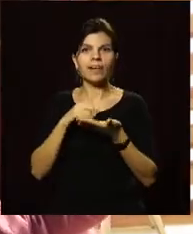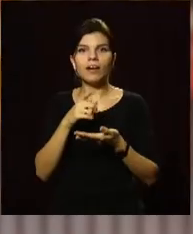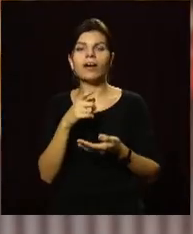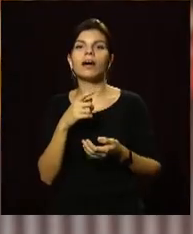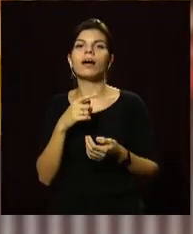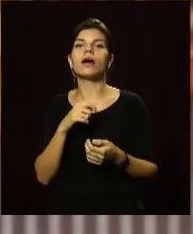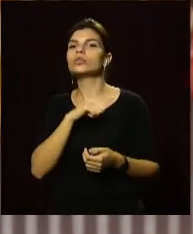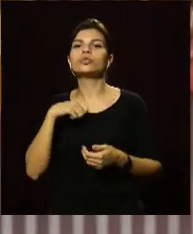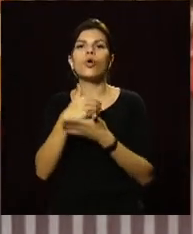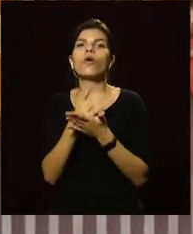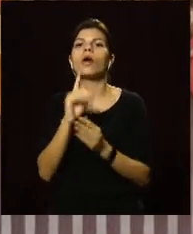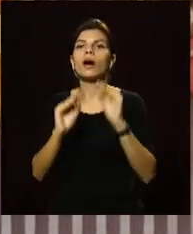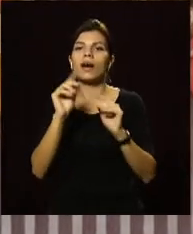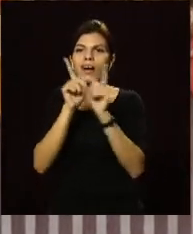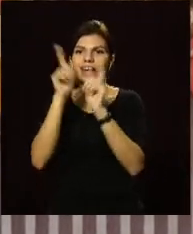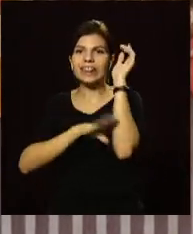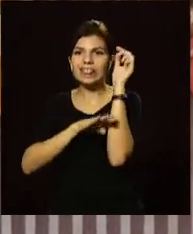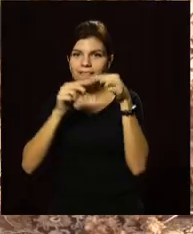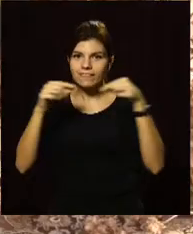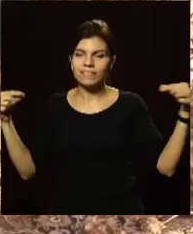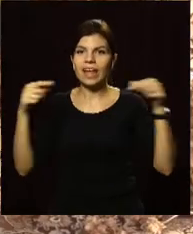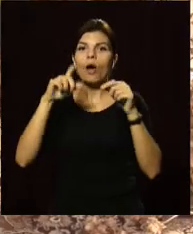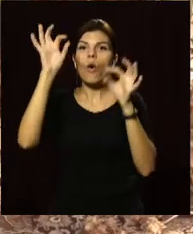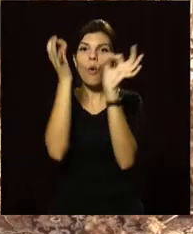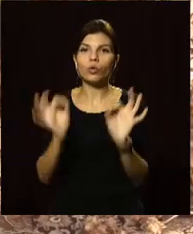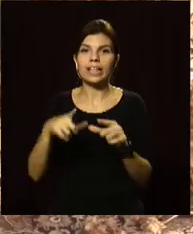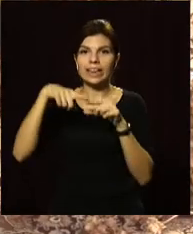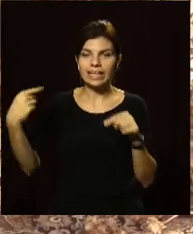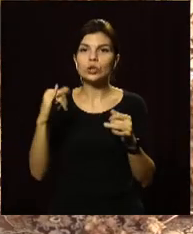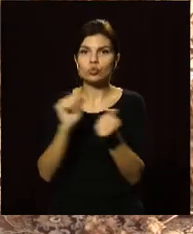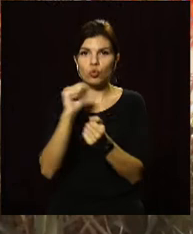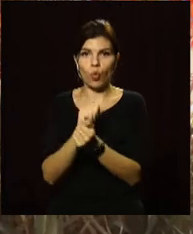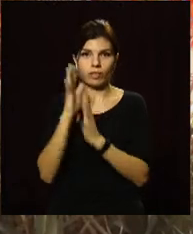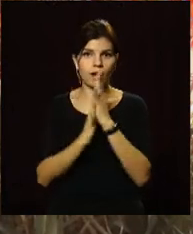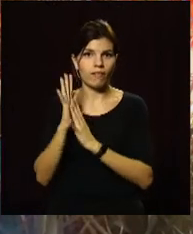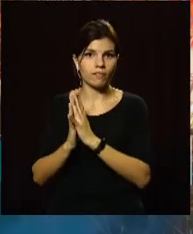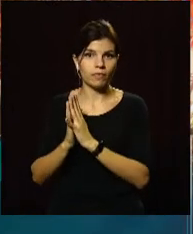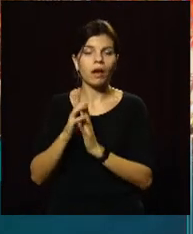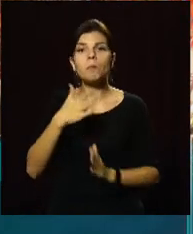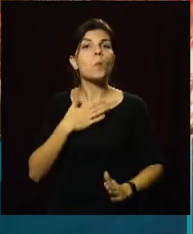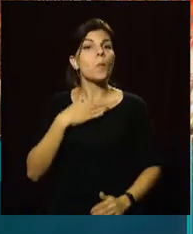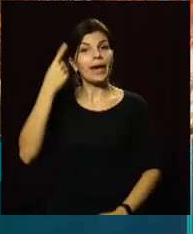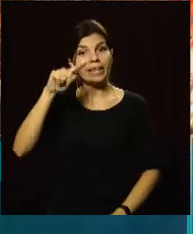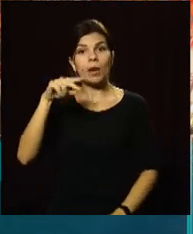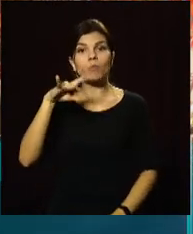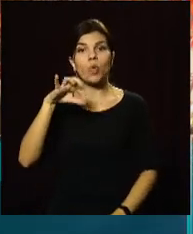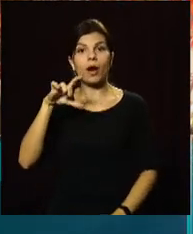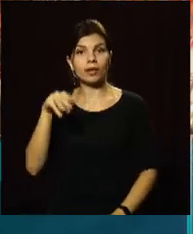прекрасного. Основні матеріали – гілки, очеред, осіння листя та сухі трави. Ідея нашого проєкту,